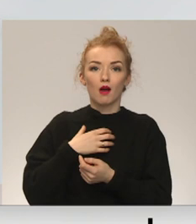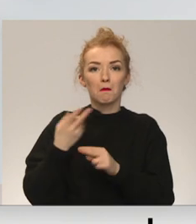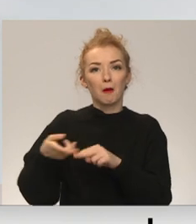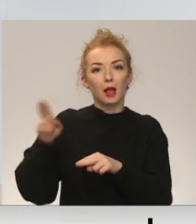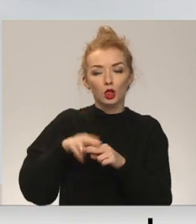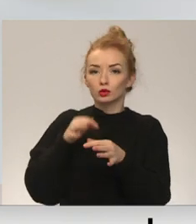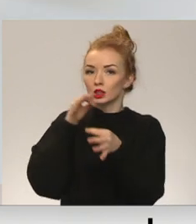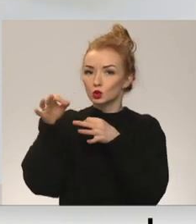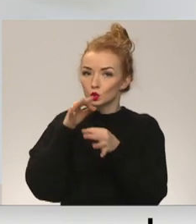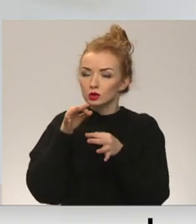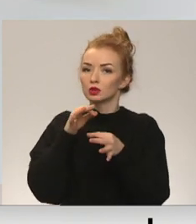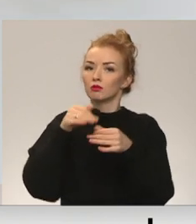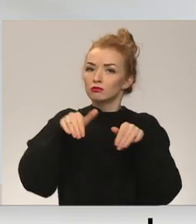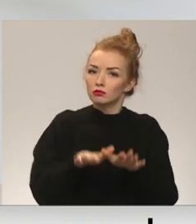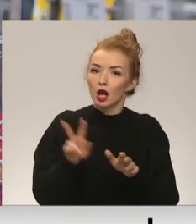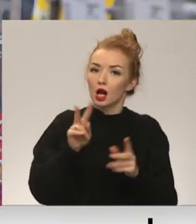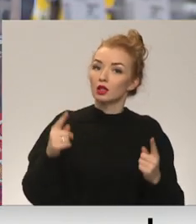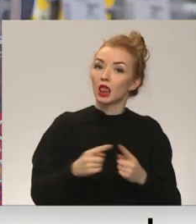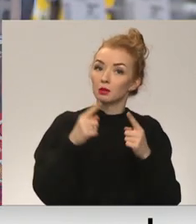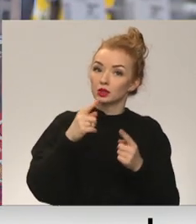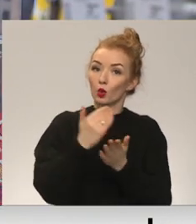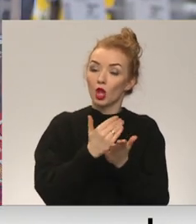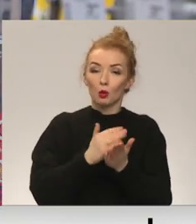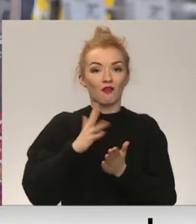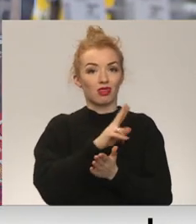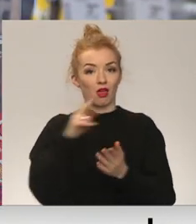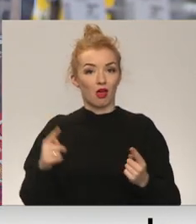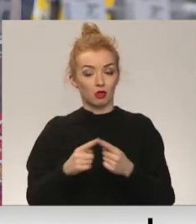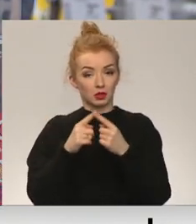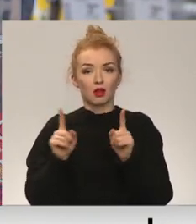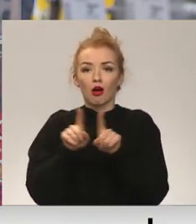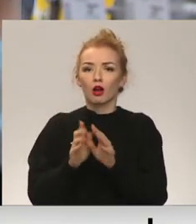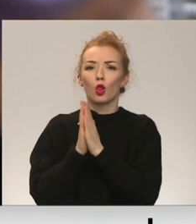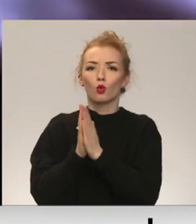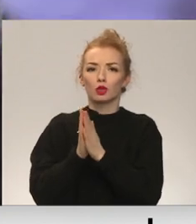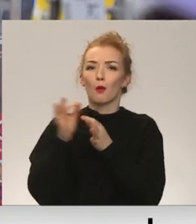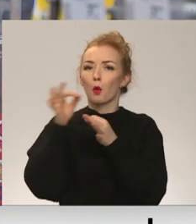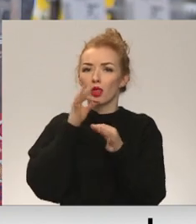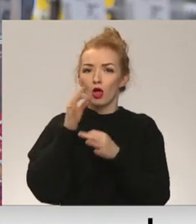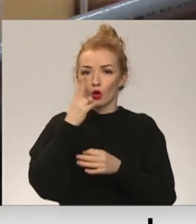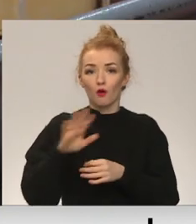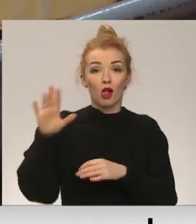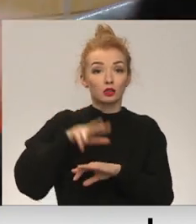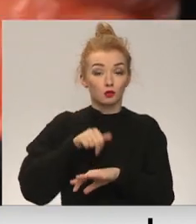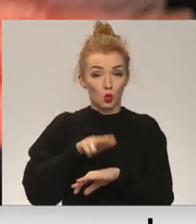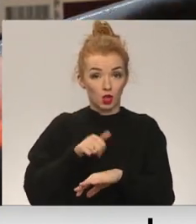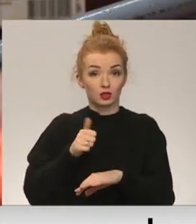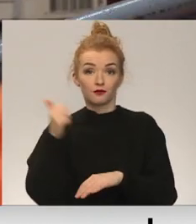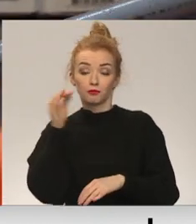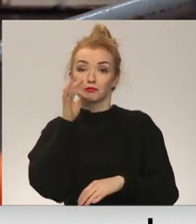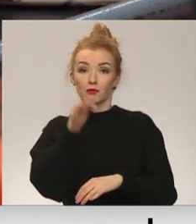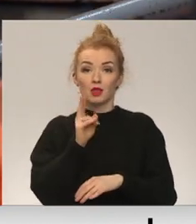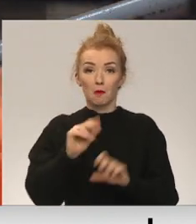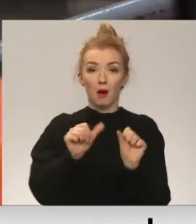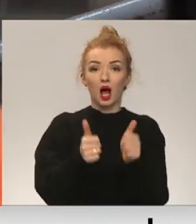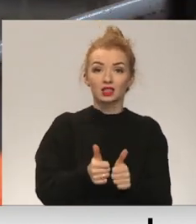saprastu, kas atbilst noteikumiem un kas nē. Situācija skaidrot lūdzām valsts policiju. Policija atzīst, ka mākslīga Trizniecības